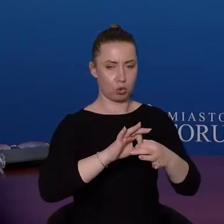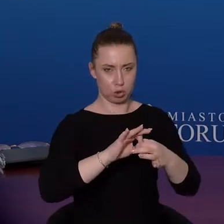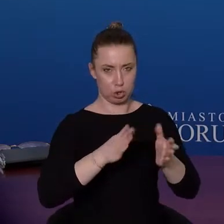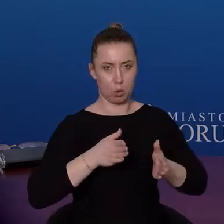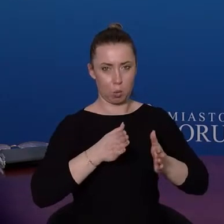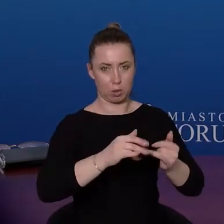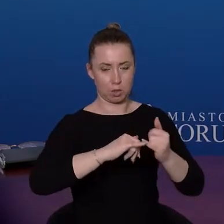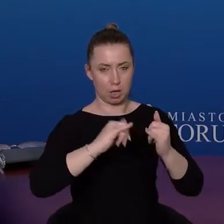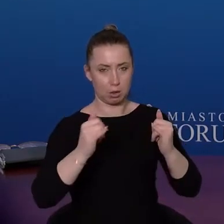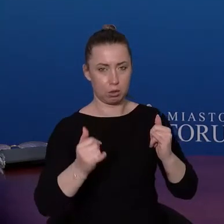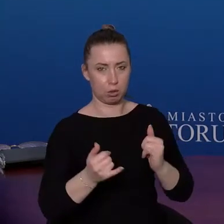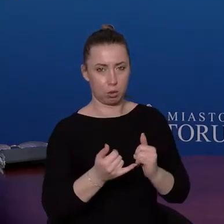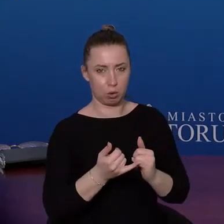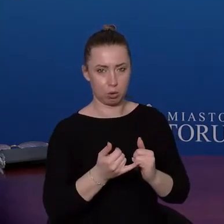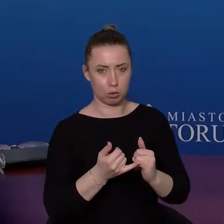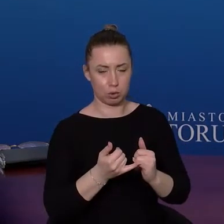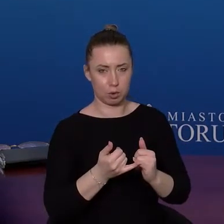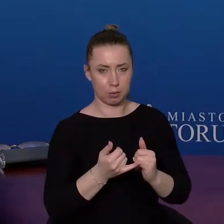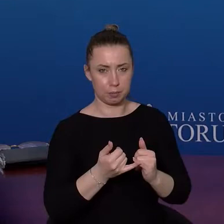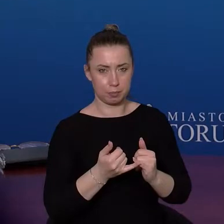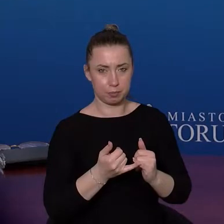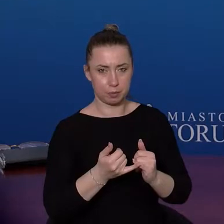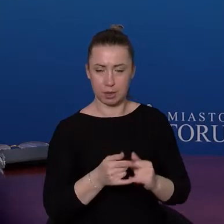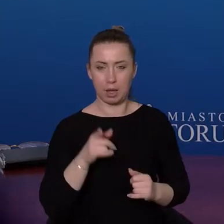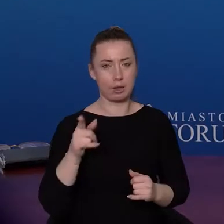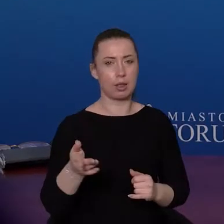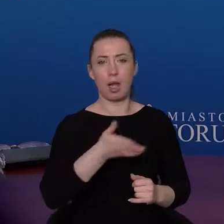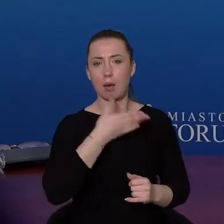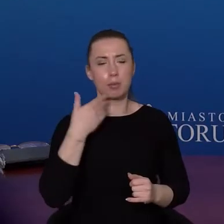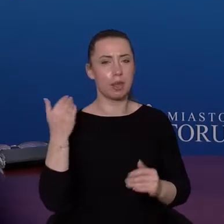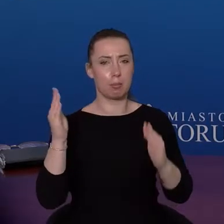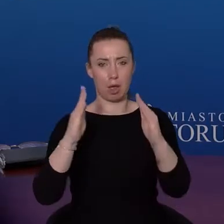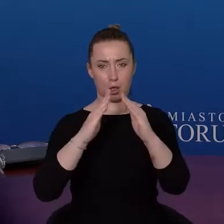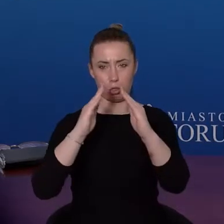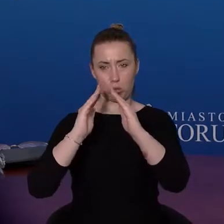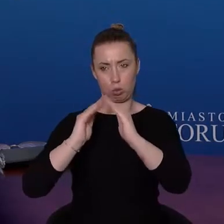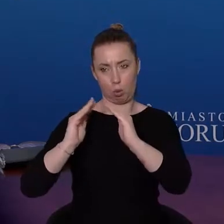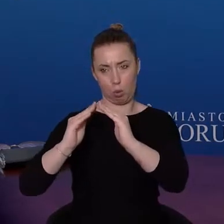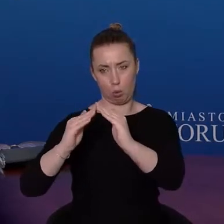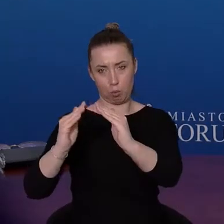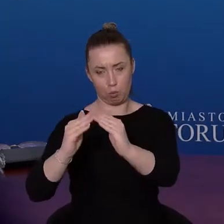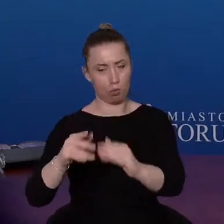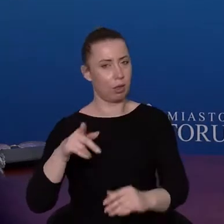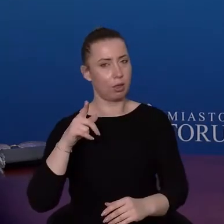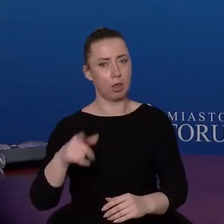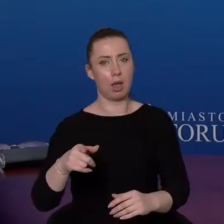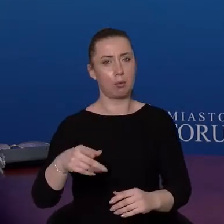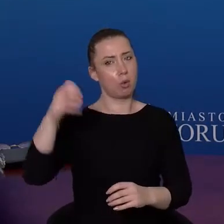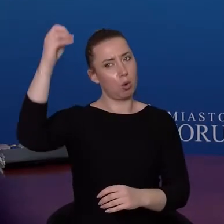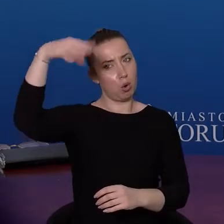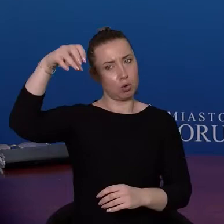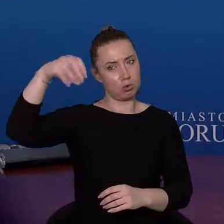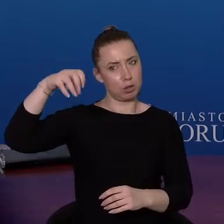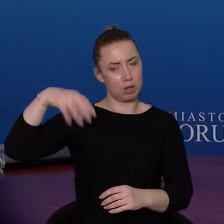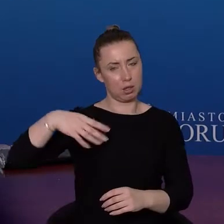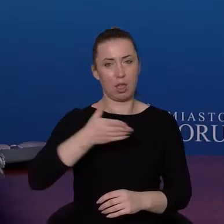poza ulicą i chodnikiem ewentualnie, nie ma tam żadnych domostw. Tam oczywiście oświetlanie takich miejsc,